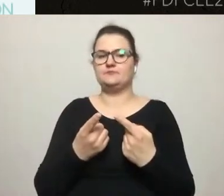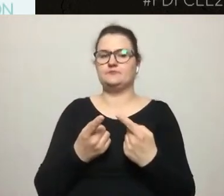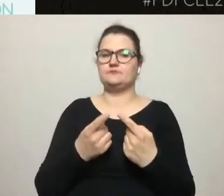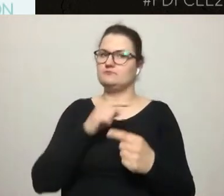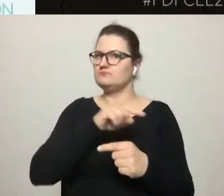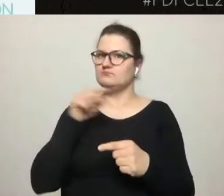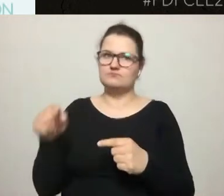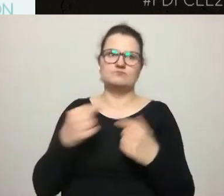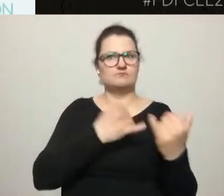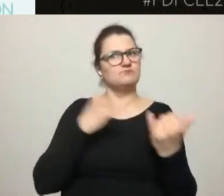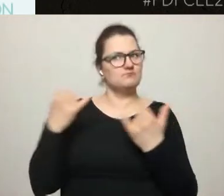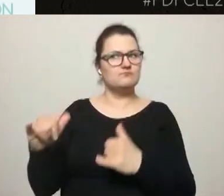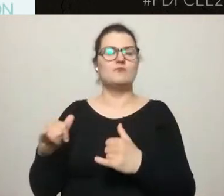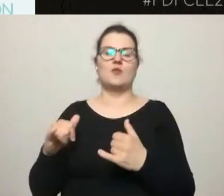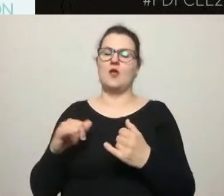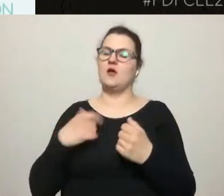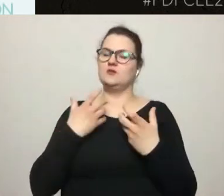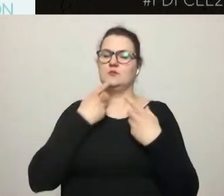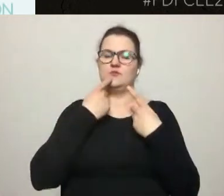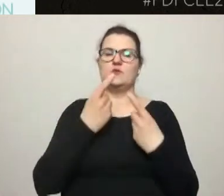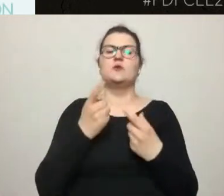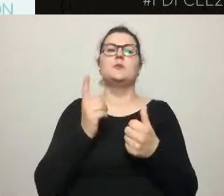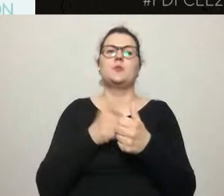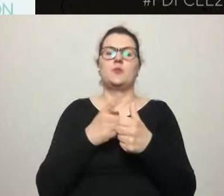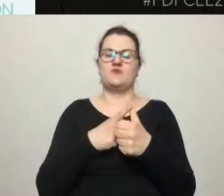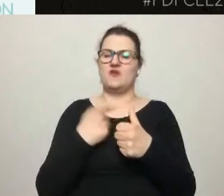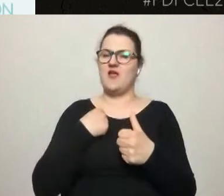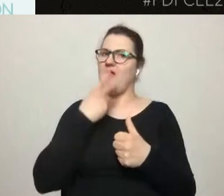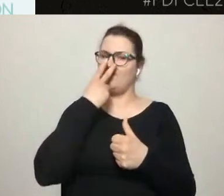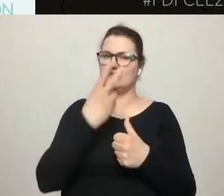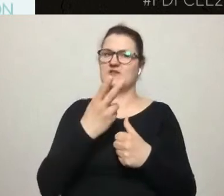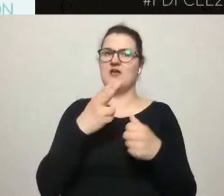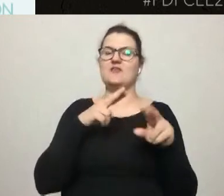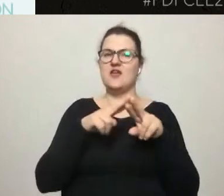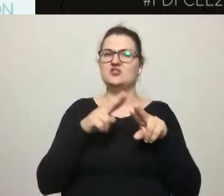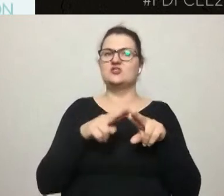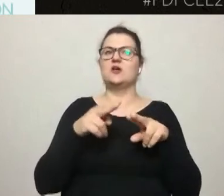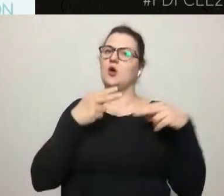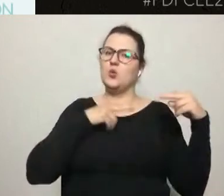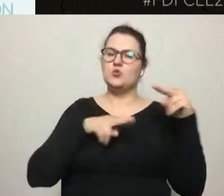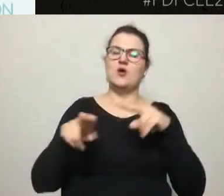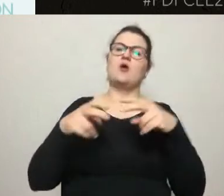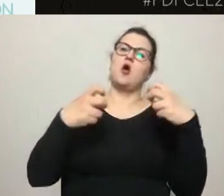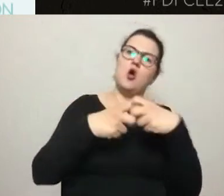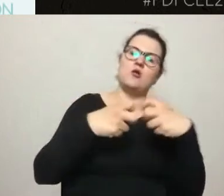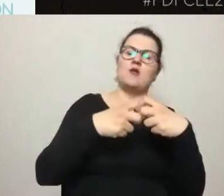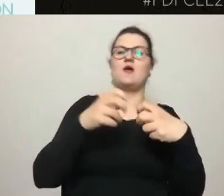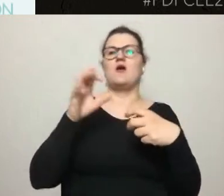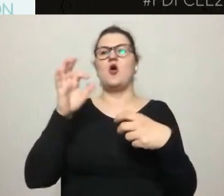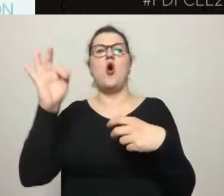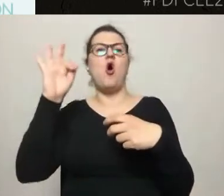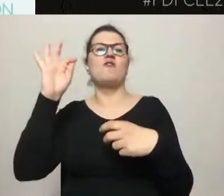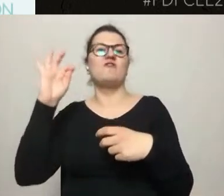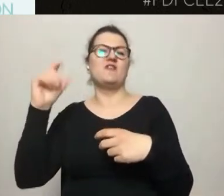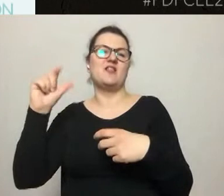Po pierwsze, ja widzę narzędzia partycypacji, czy online'owe, czy offline'owe, jako część takiego szerszego ekosystemu.